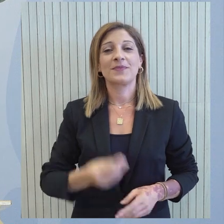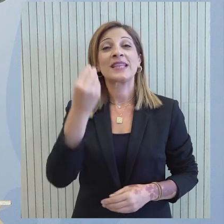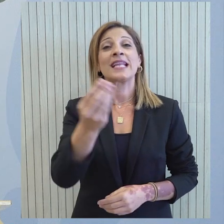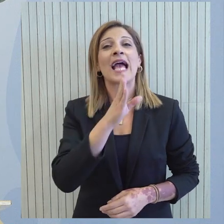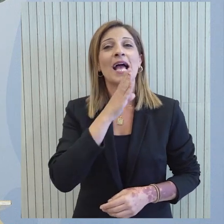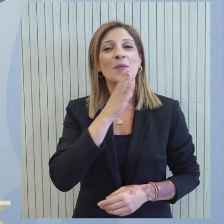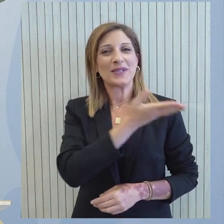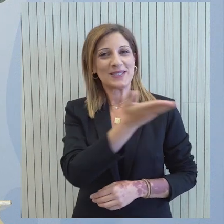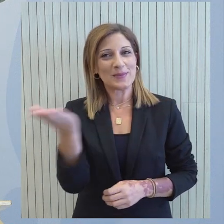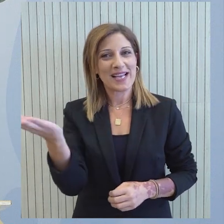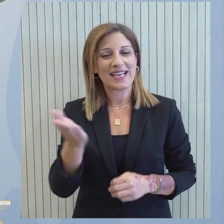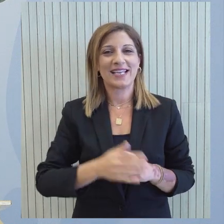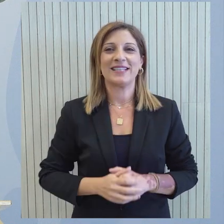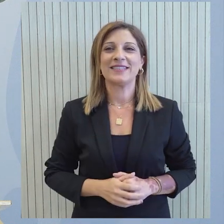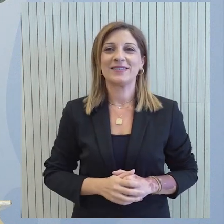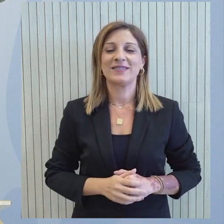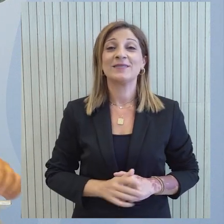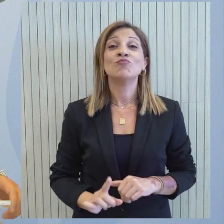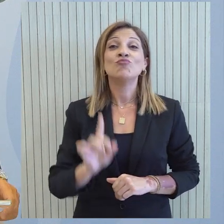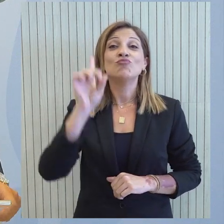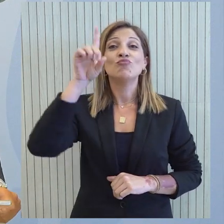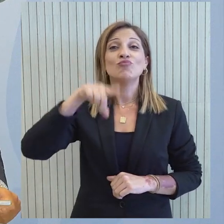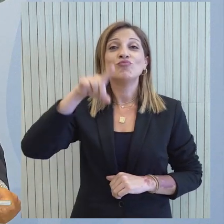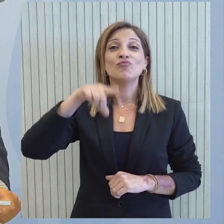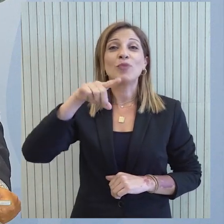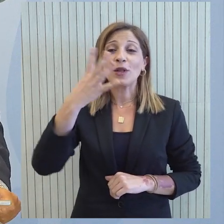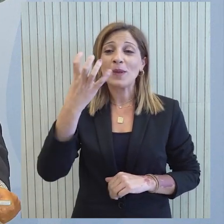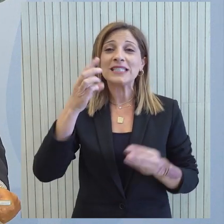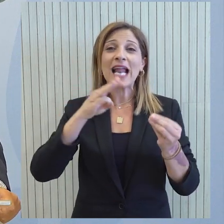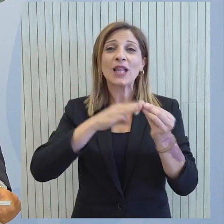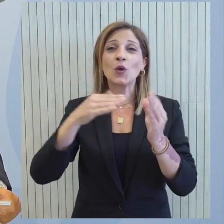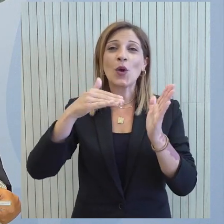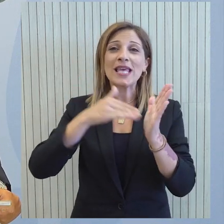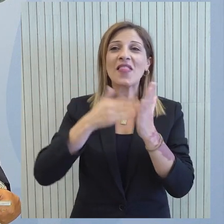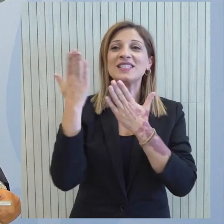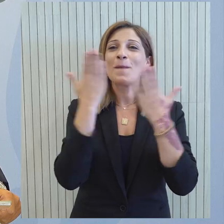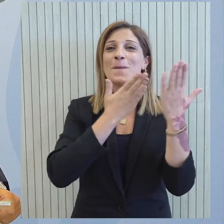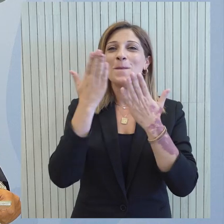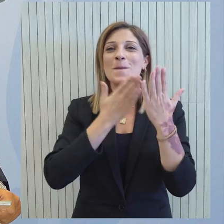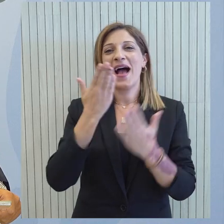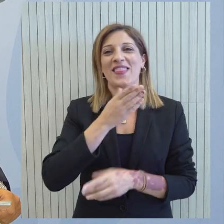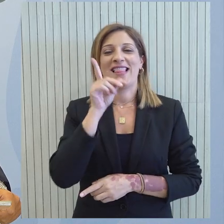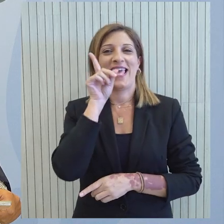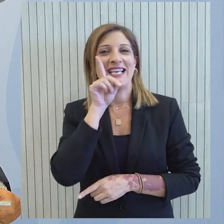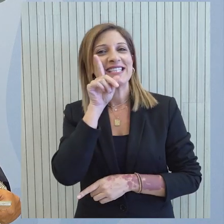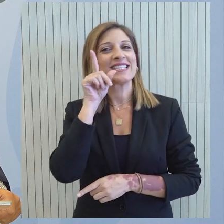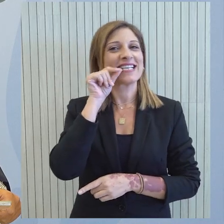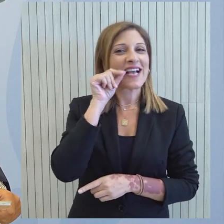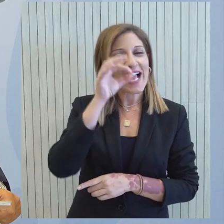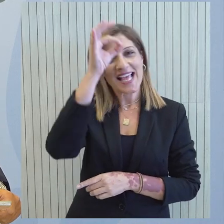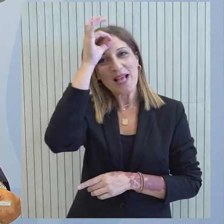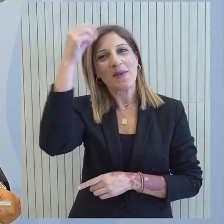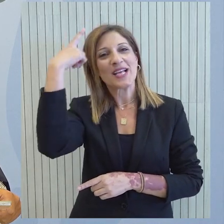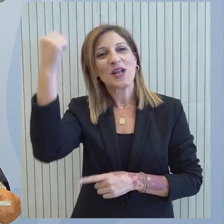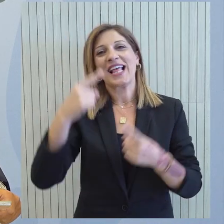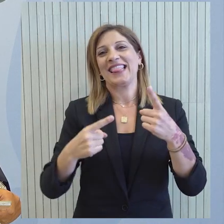Καλό μεσημέρι. Πρώτη μέρα σήμερα για 48 και πλέον χιλιάδες μαθητές και μαθήτριες μέσης